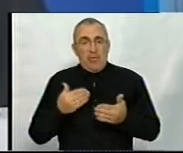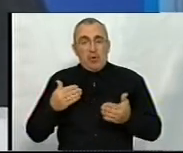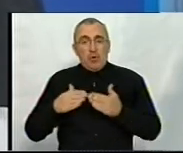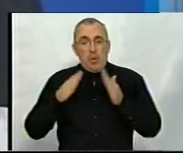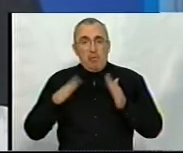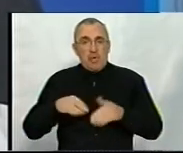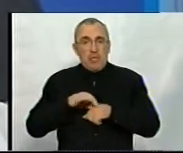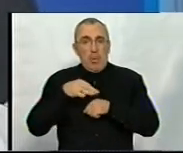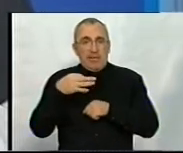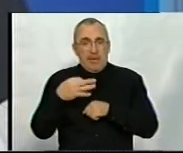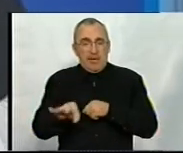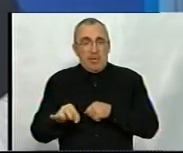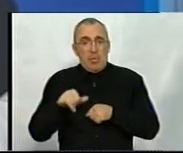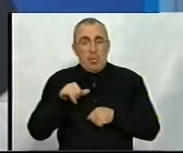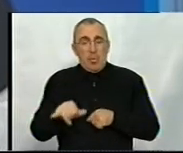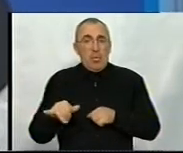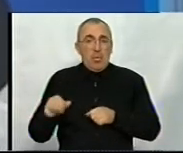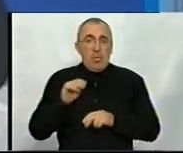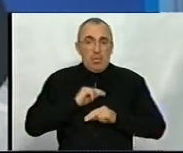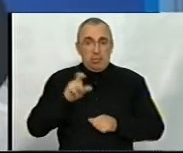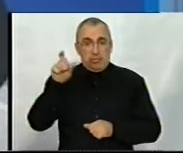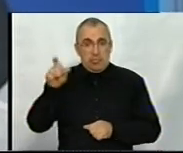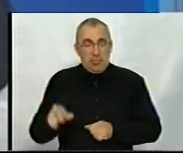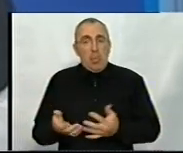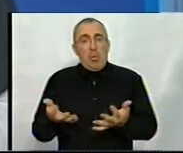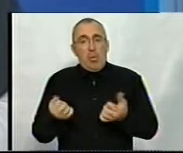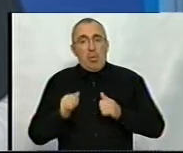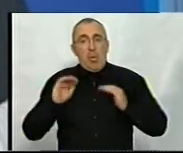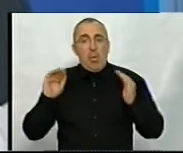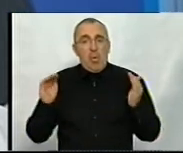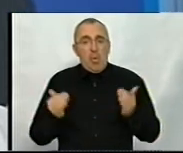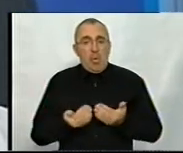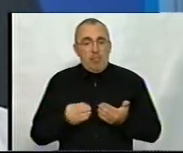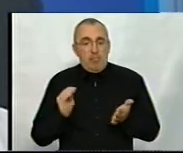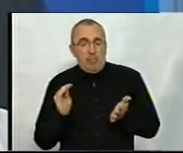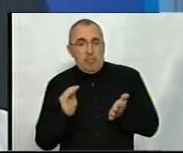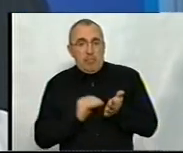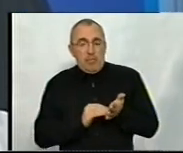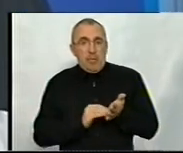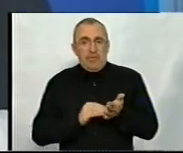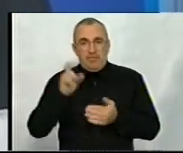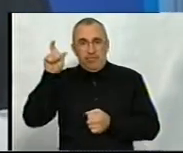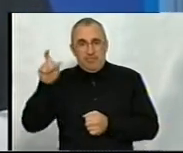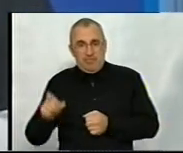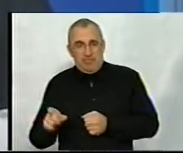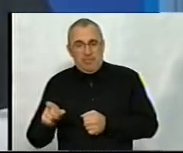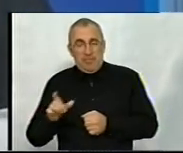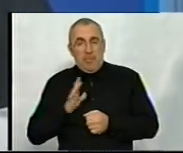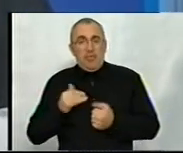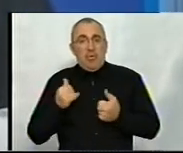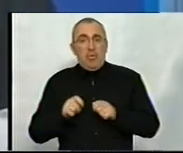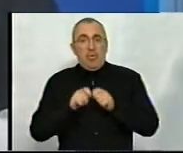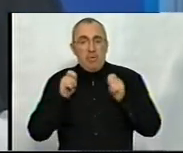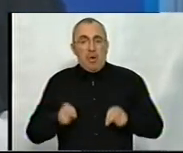насилля. У ході роботи з нею отримано обмежувальний припис стосовно кривдника. На сьогодні відкрите